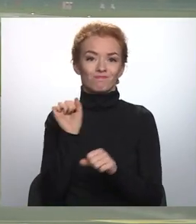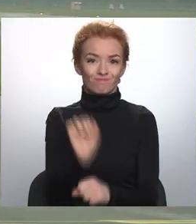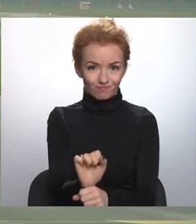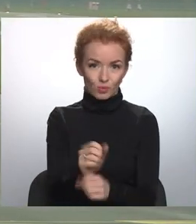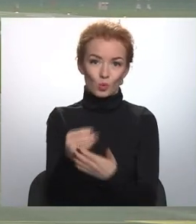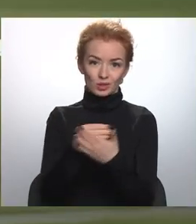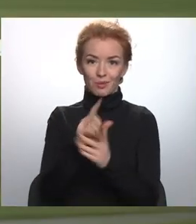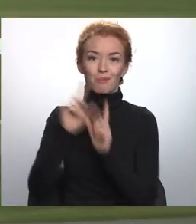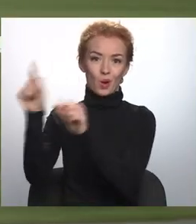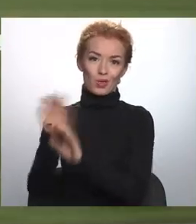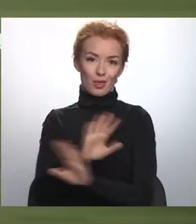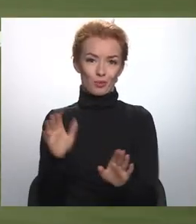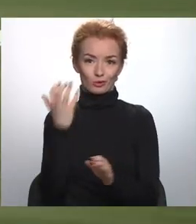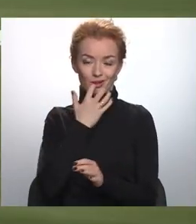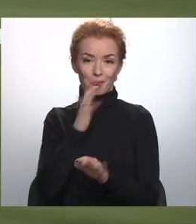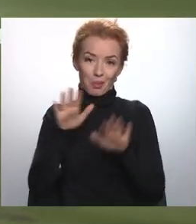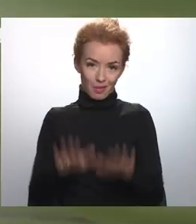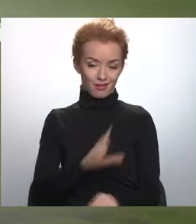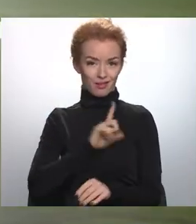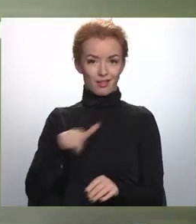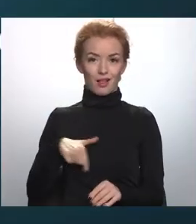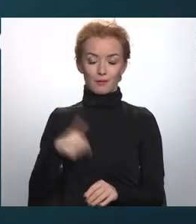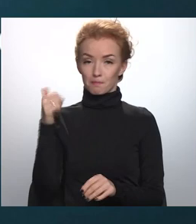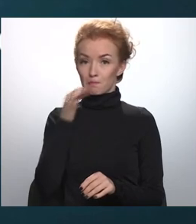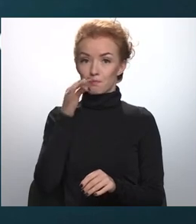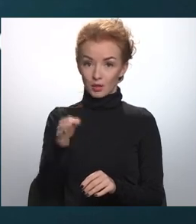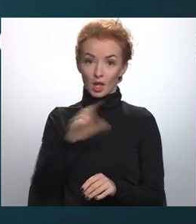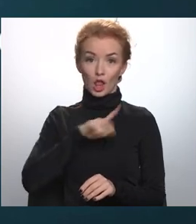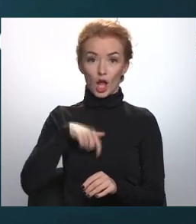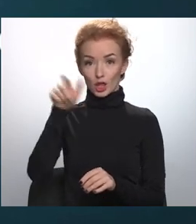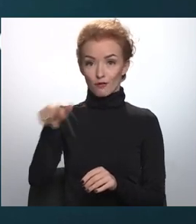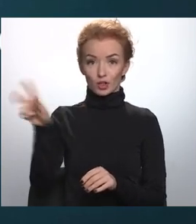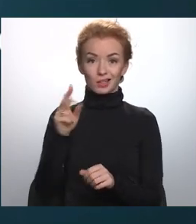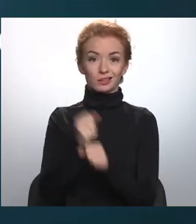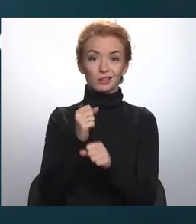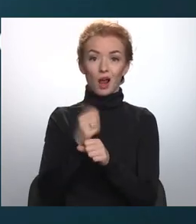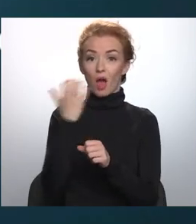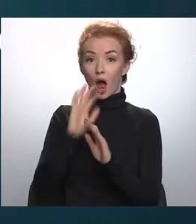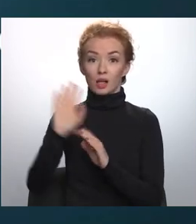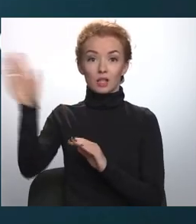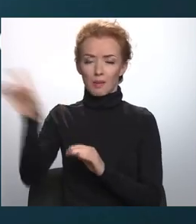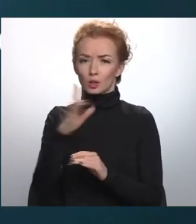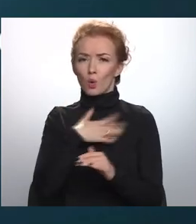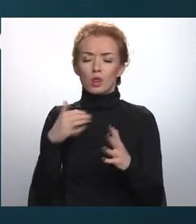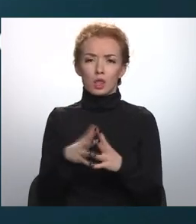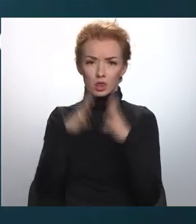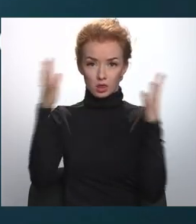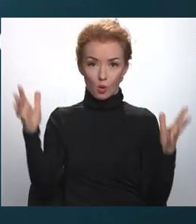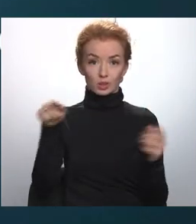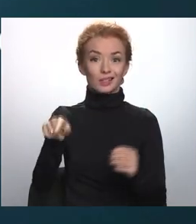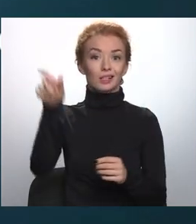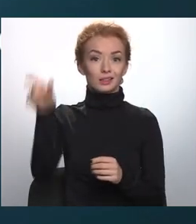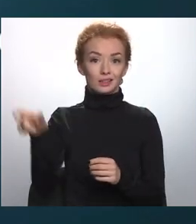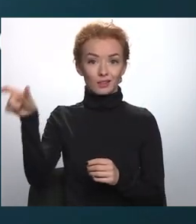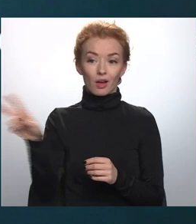labāka darba meklējumos. Attālināti strādājošā diesporā ir ārkārtīgi liels cilvēku kapitāls. Tie cilvēki, kas